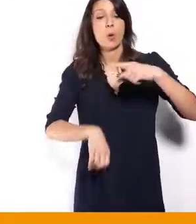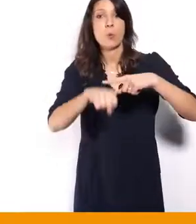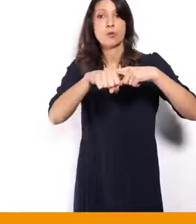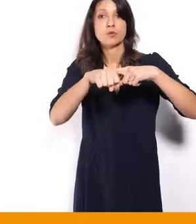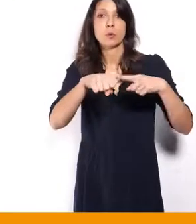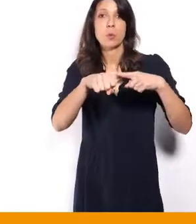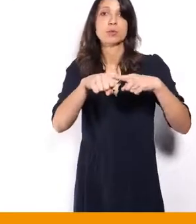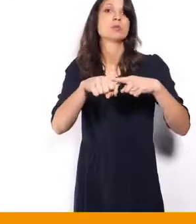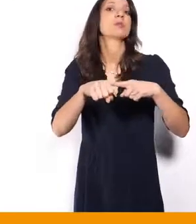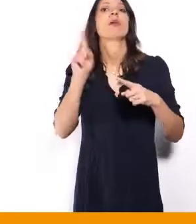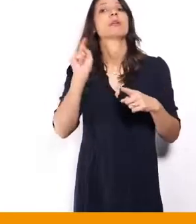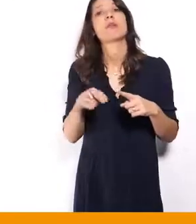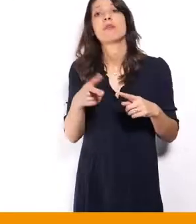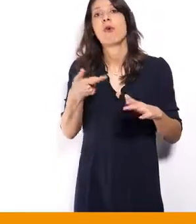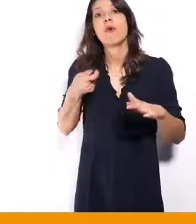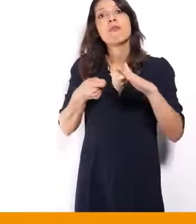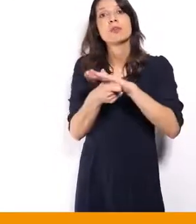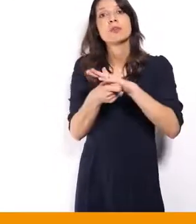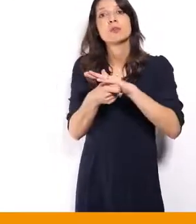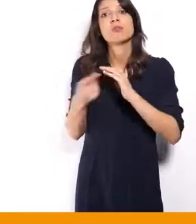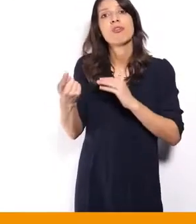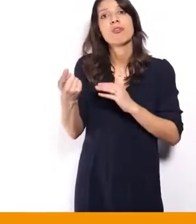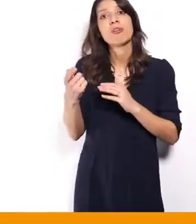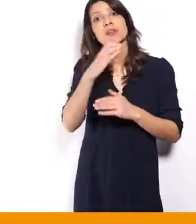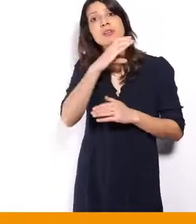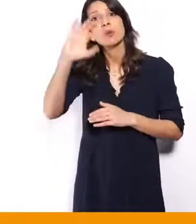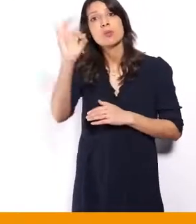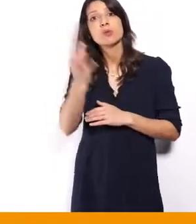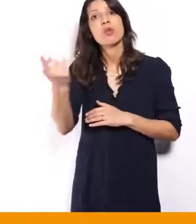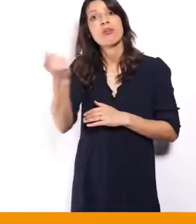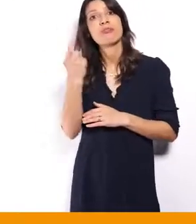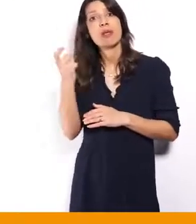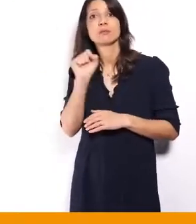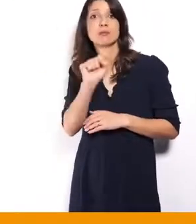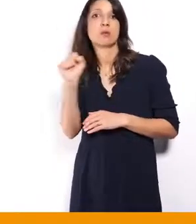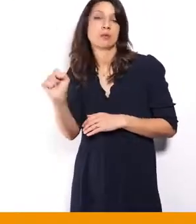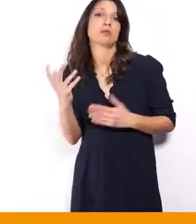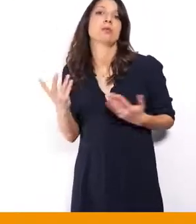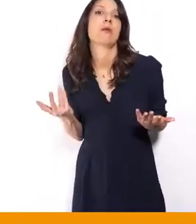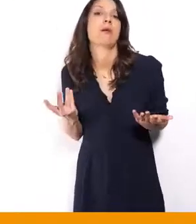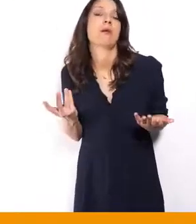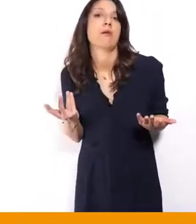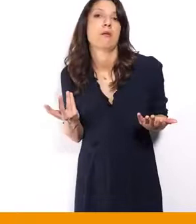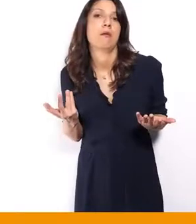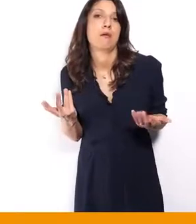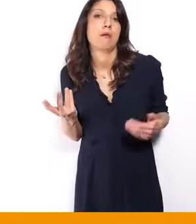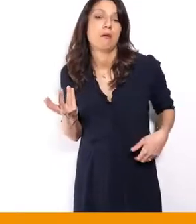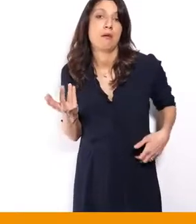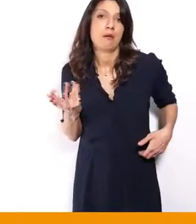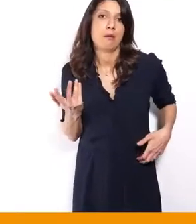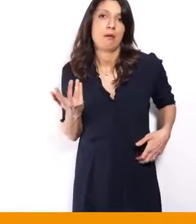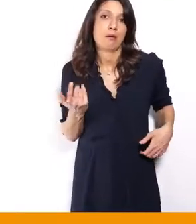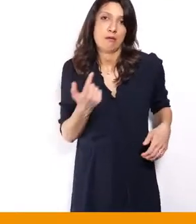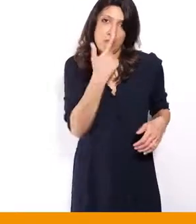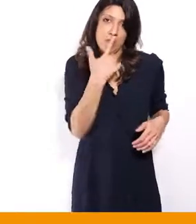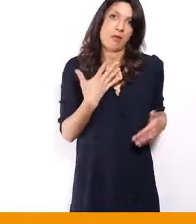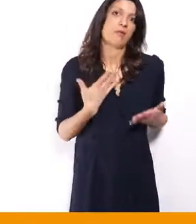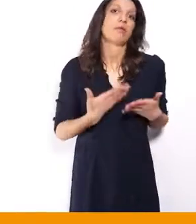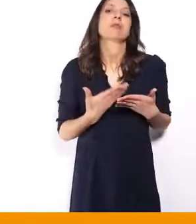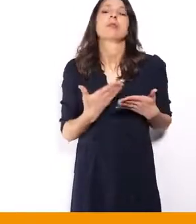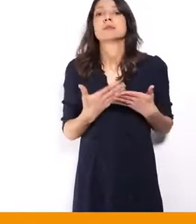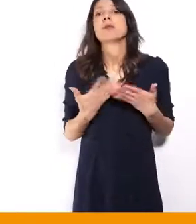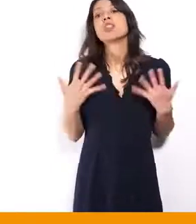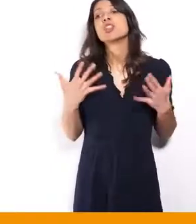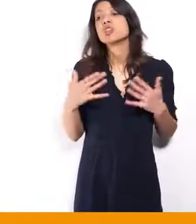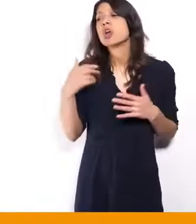être financée de manière intégrale par la solidarité nationale. Et je pense que là-dessus, on se retrouvera, en tout cas, on a vu des écrits de